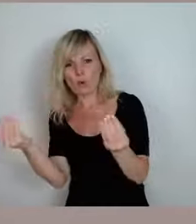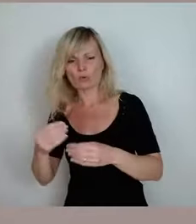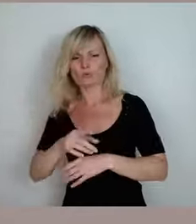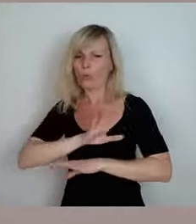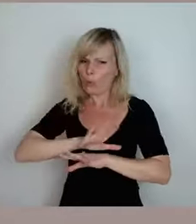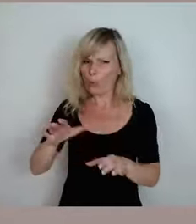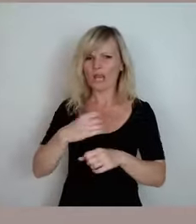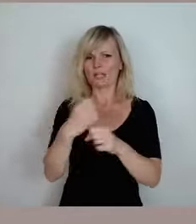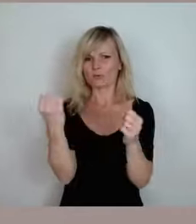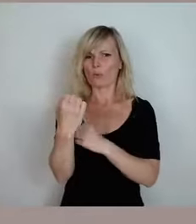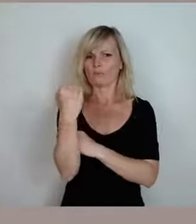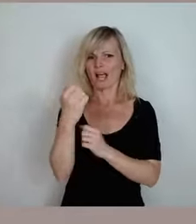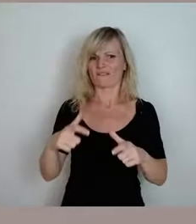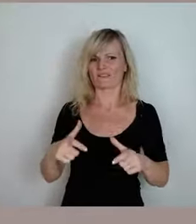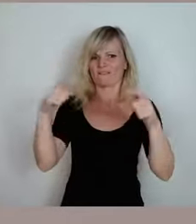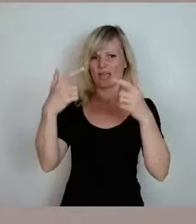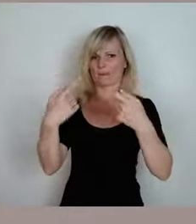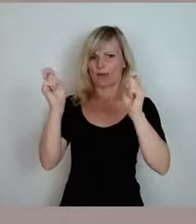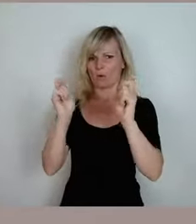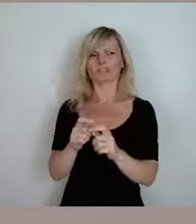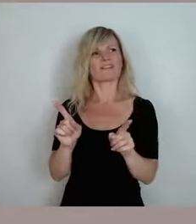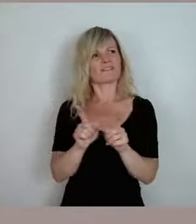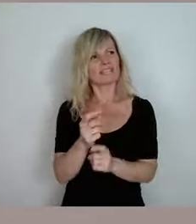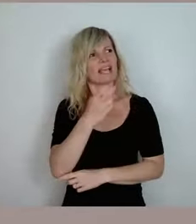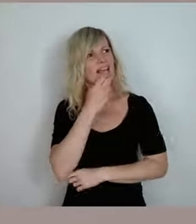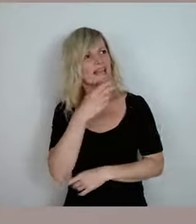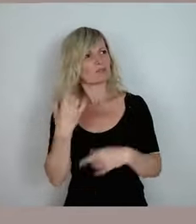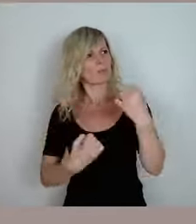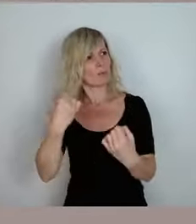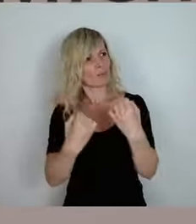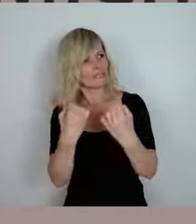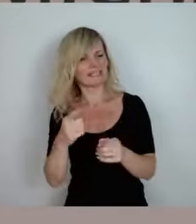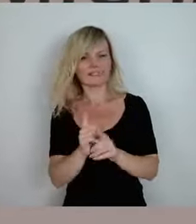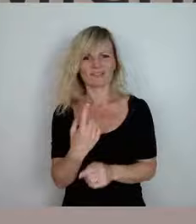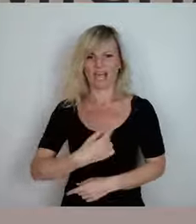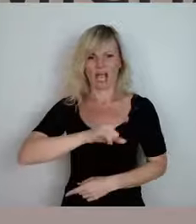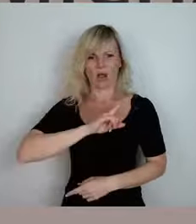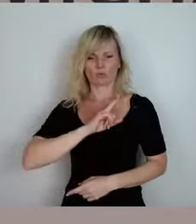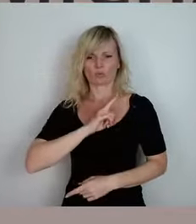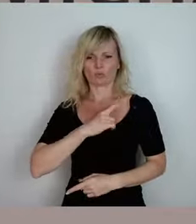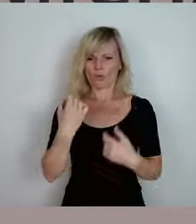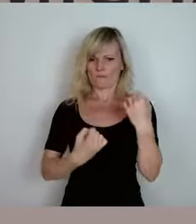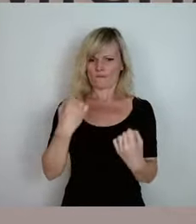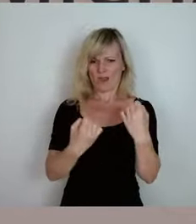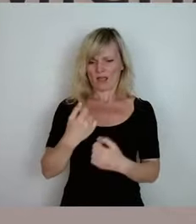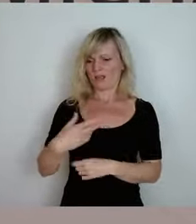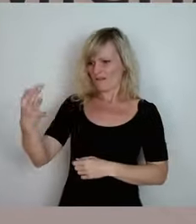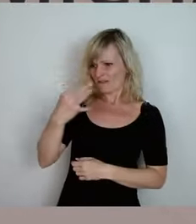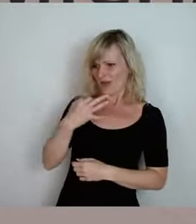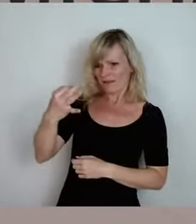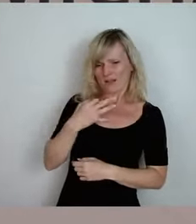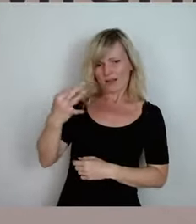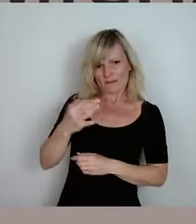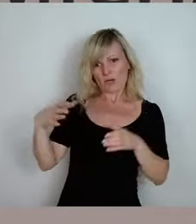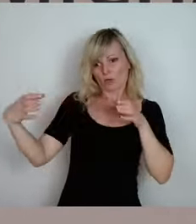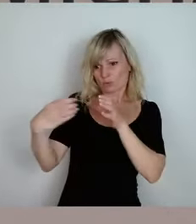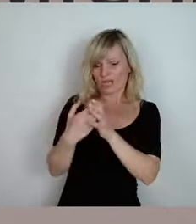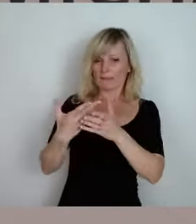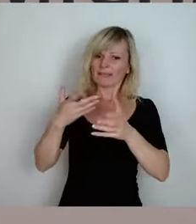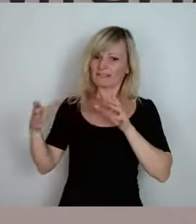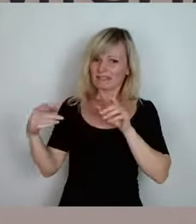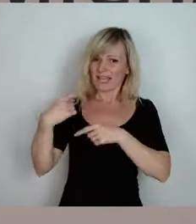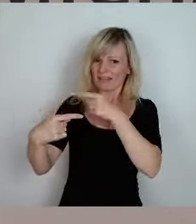Wie geht das mit der Elektromobilität und dem autonomen Fahren? Wollen die von uns wissen? Wollen die mit uns gemeinsam entwickeln? Von daher